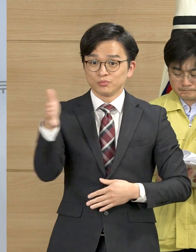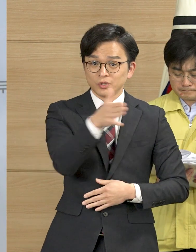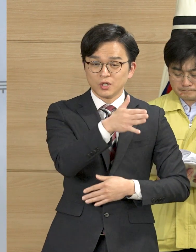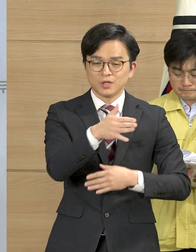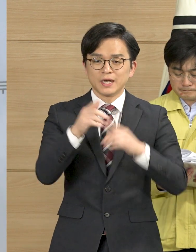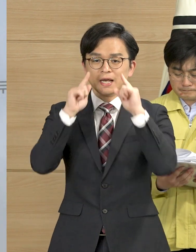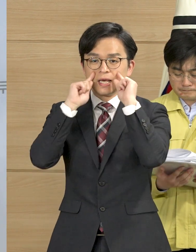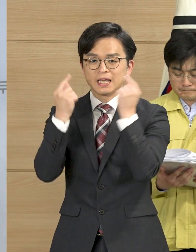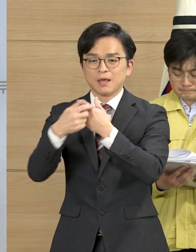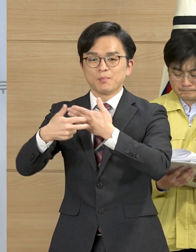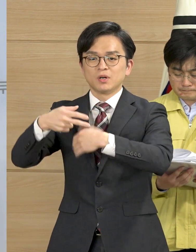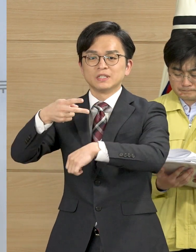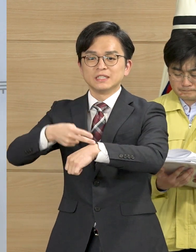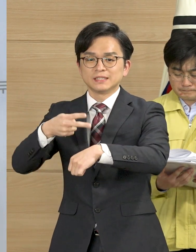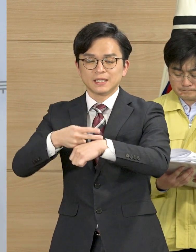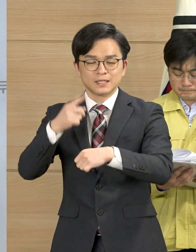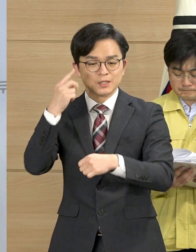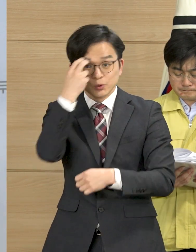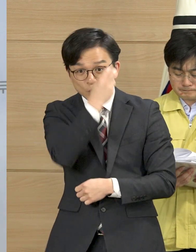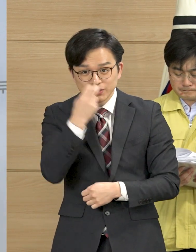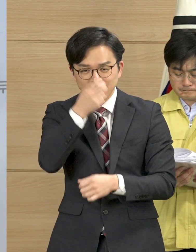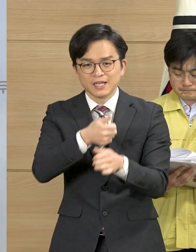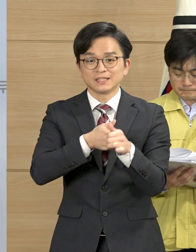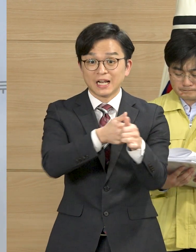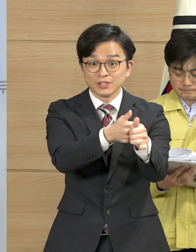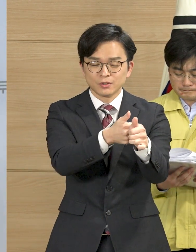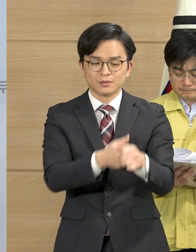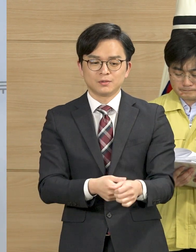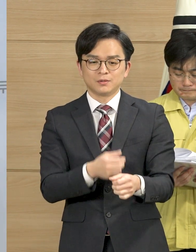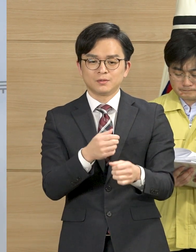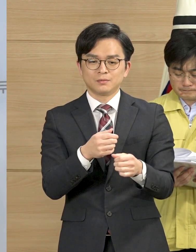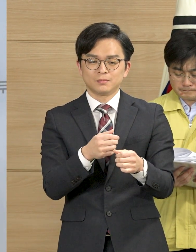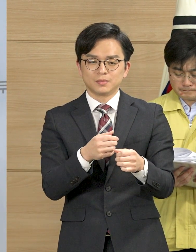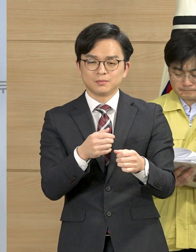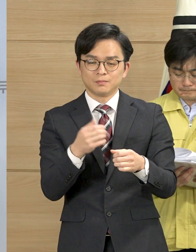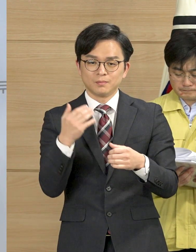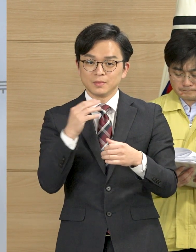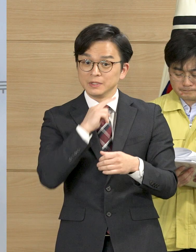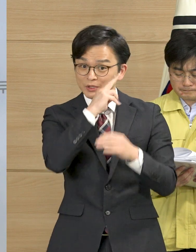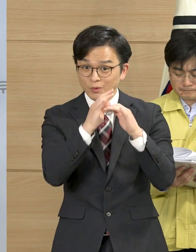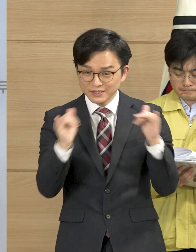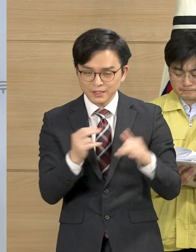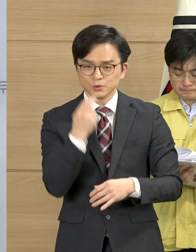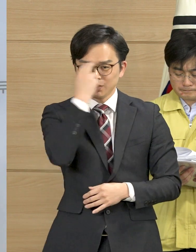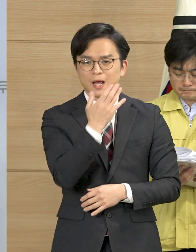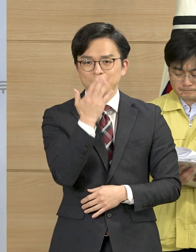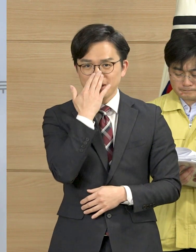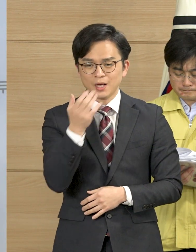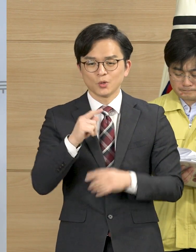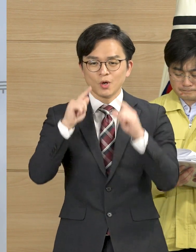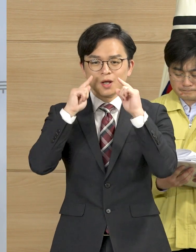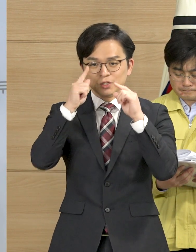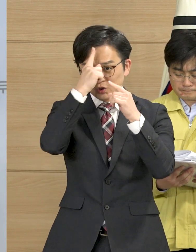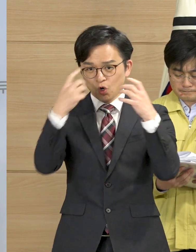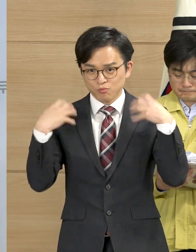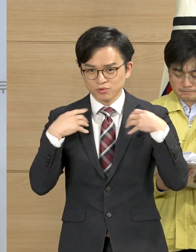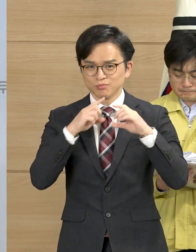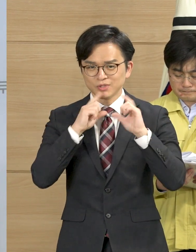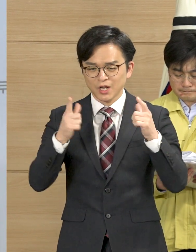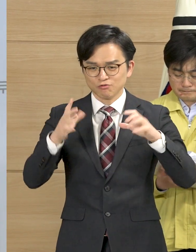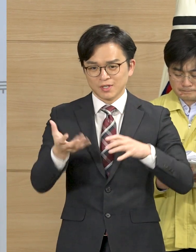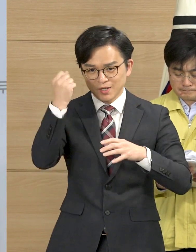7일부터는 의사의 판단에 따라 검사가 가능하도록 대상을 넓히고 민간 의료기관까지 검사가